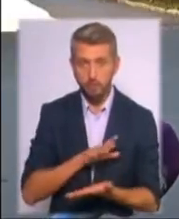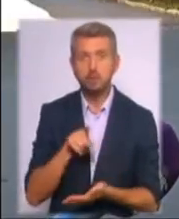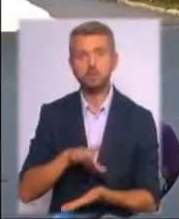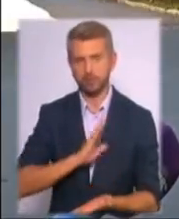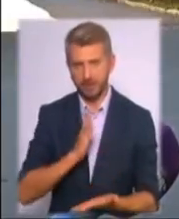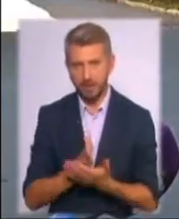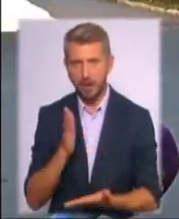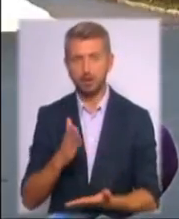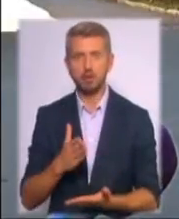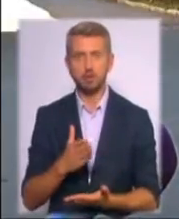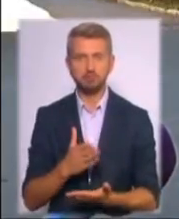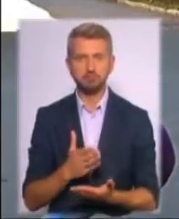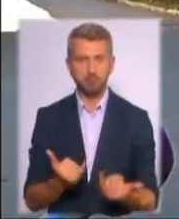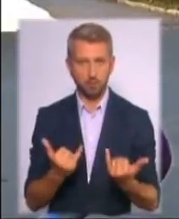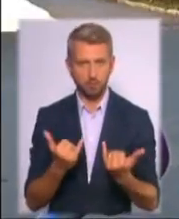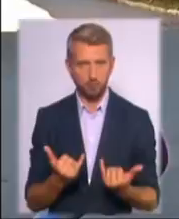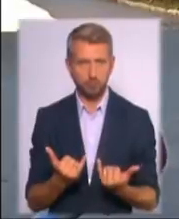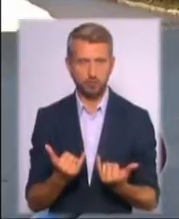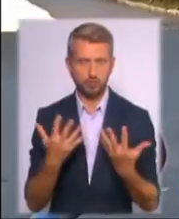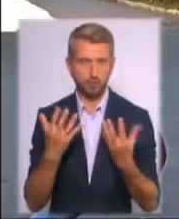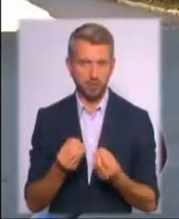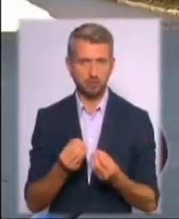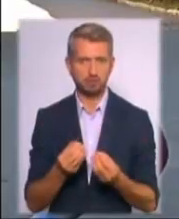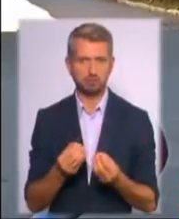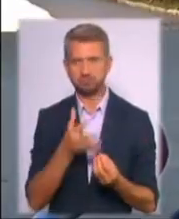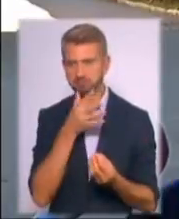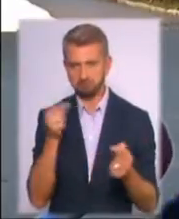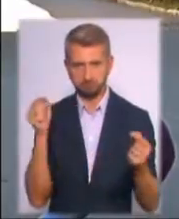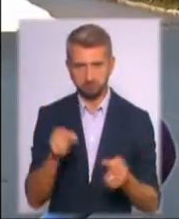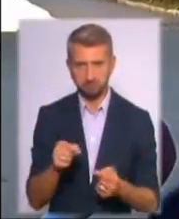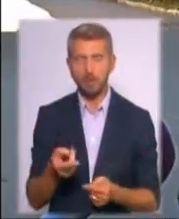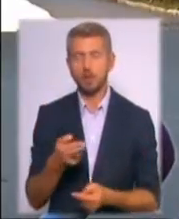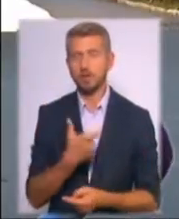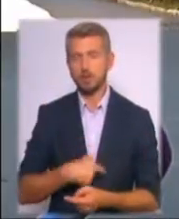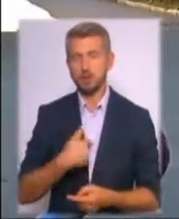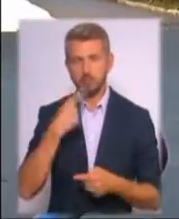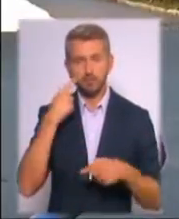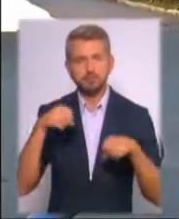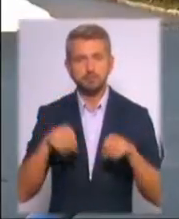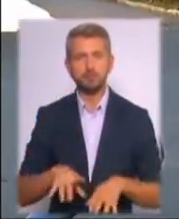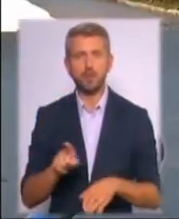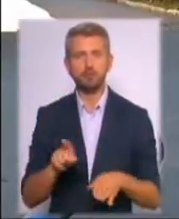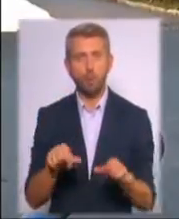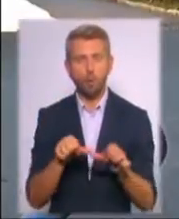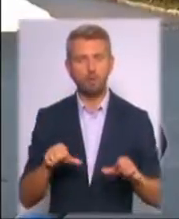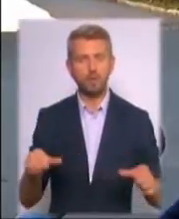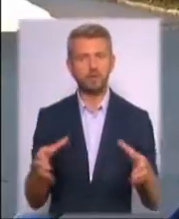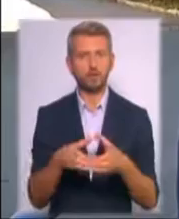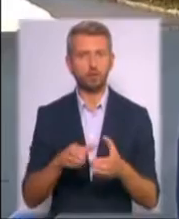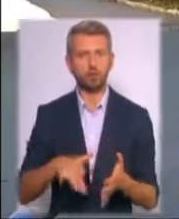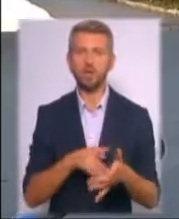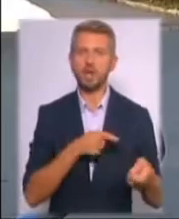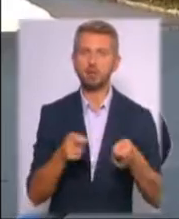актуальні на сьогоднішній день. І для себе ми прийняли рішення, що комісійно, тобто міська